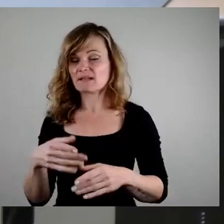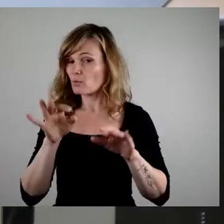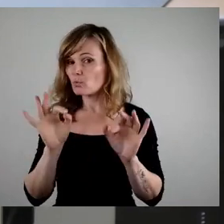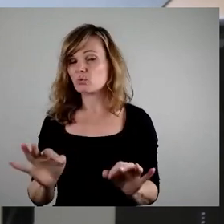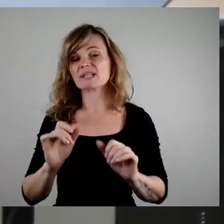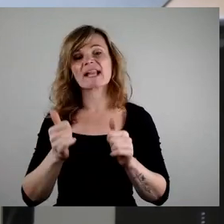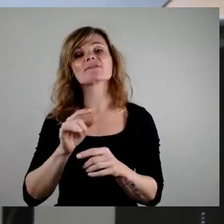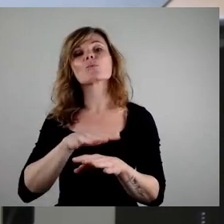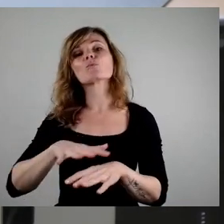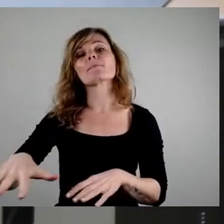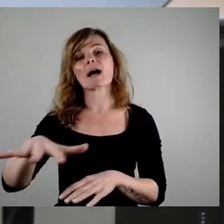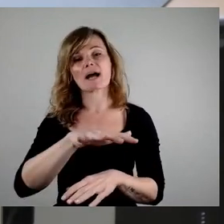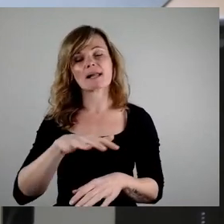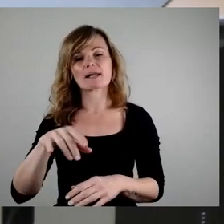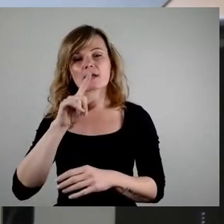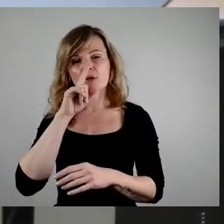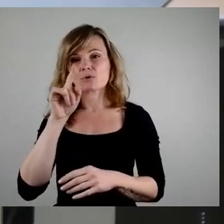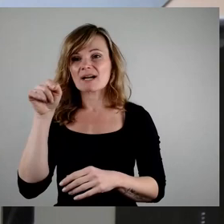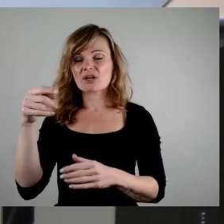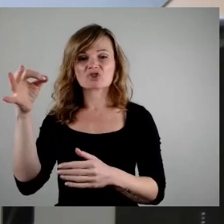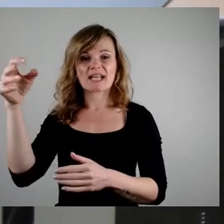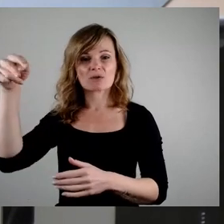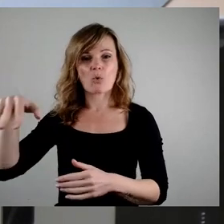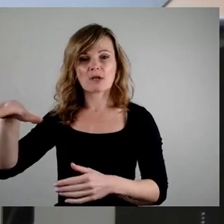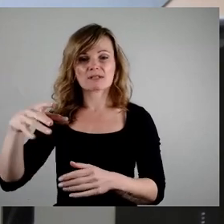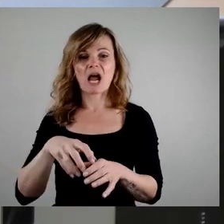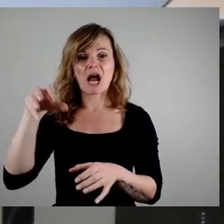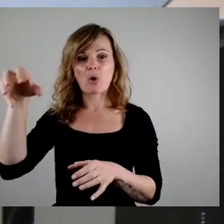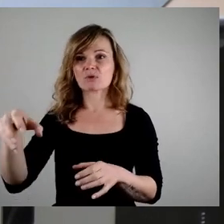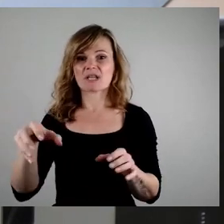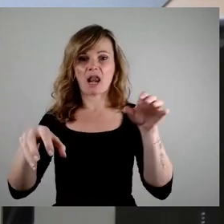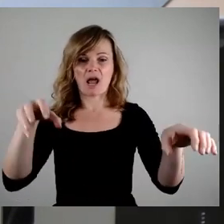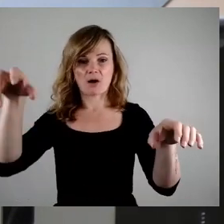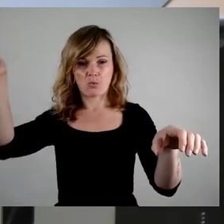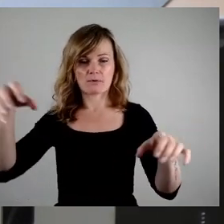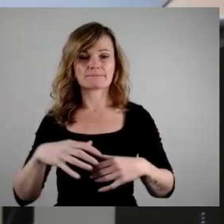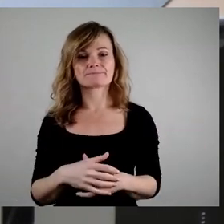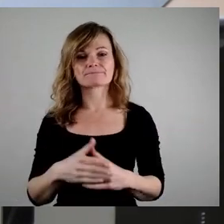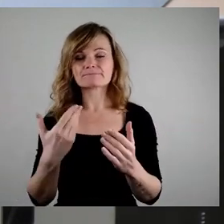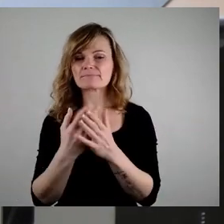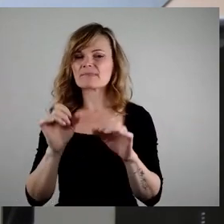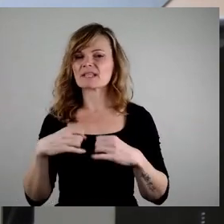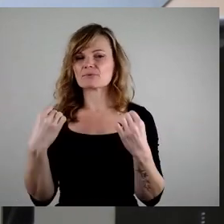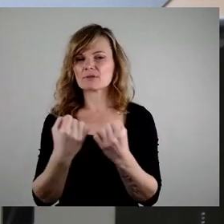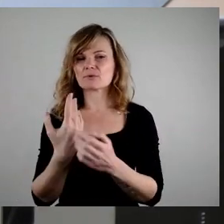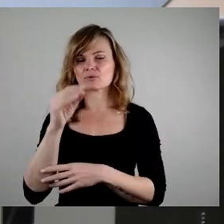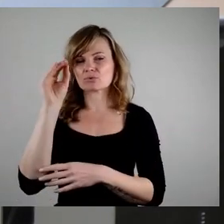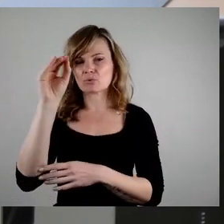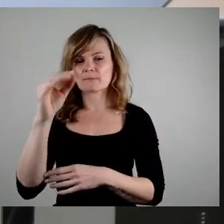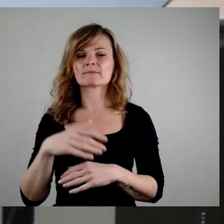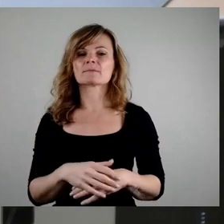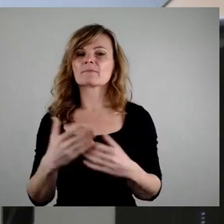nur eben nicht bei den Auslagerungsstandorten. Hier haben wir die Situation, dass auch in Zukunft der Anbieter seine Küchengeräte einbaut